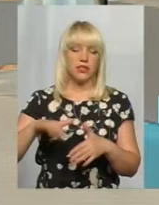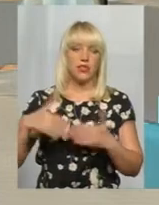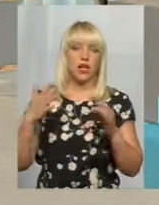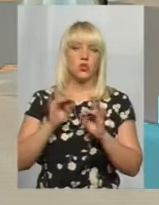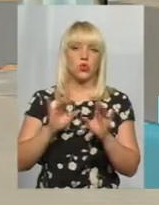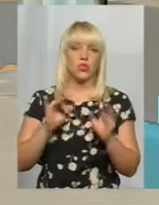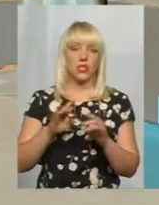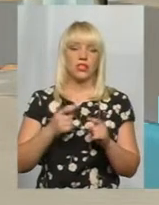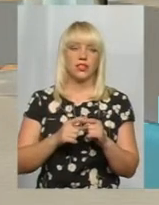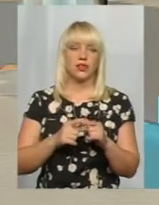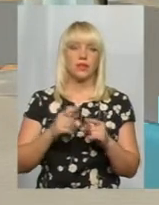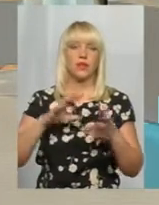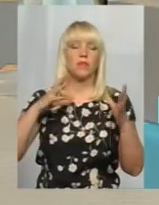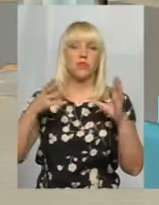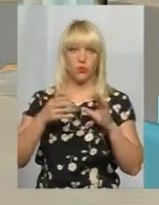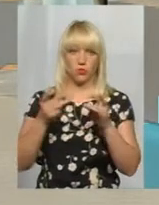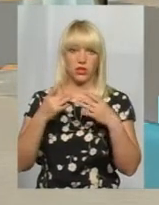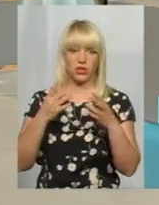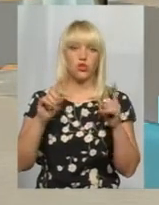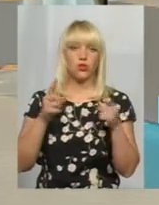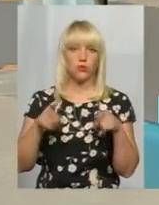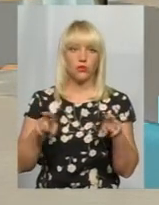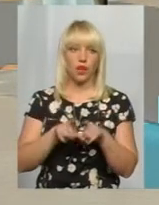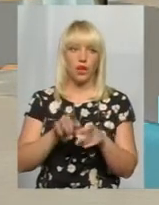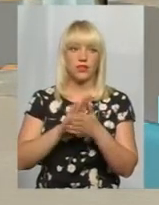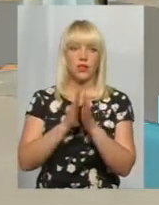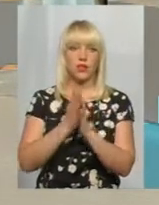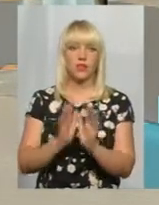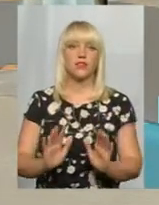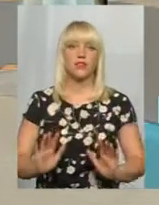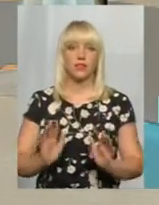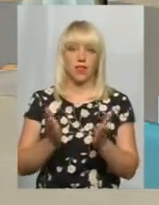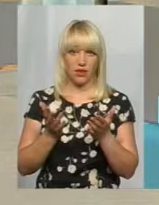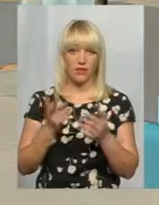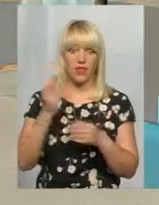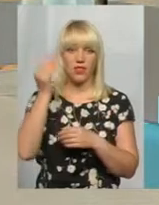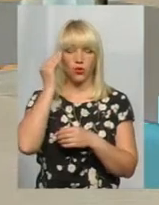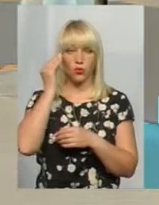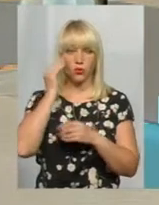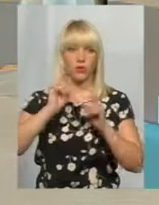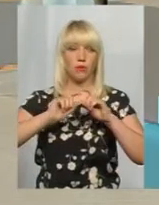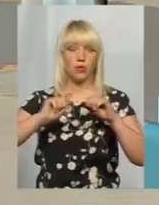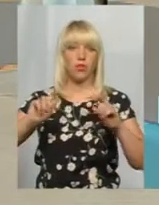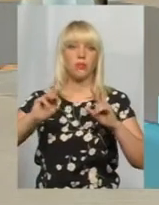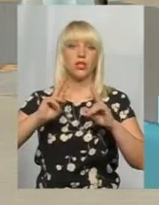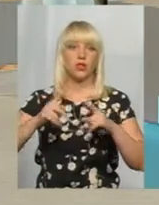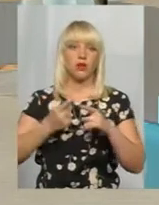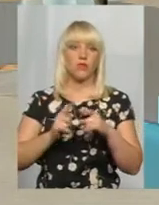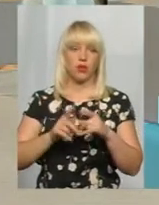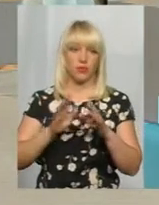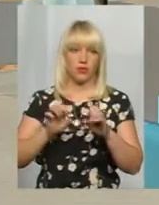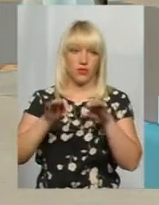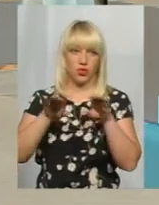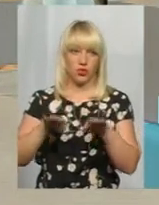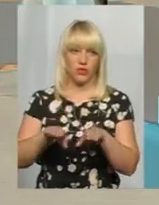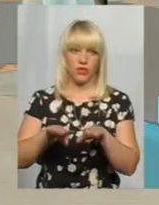підведіть підсумки, от чому така ситуація все ж таки сталася, на думку департаменту, і як вона зараз вирішується?